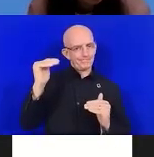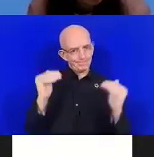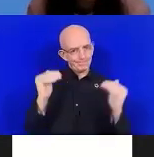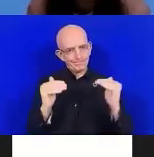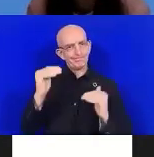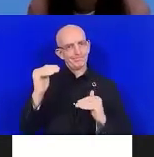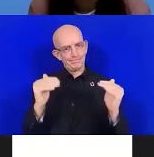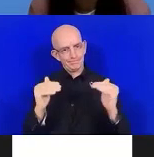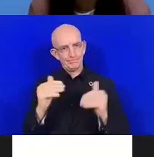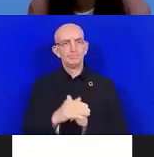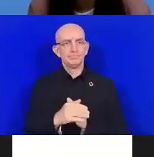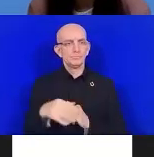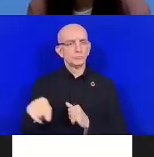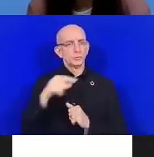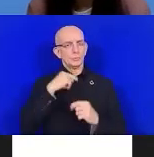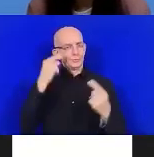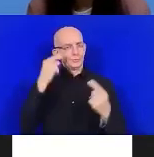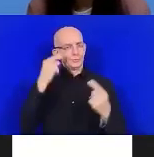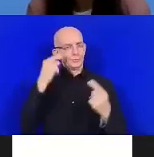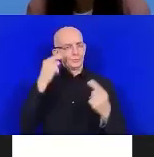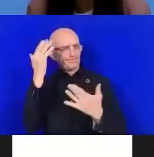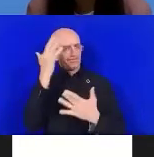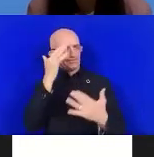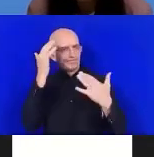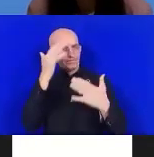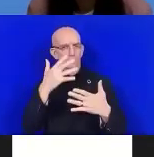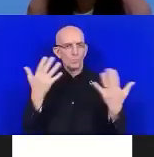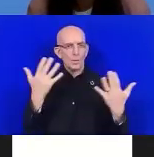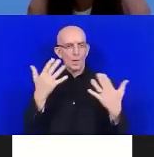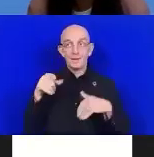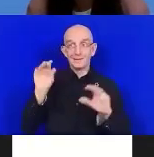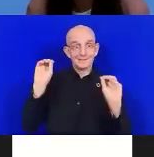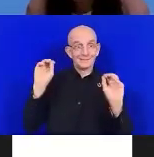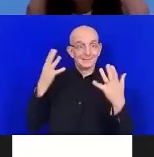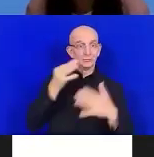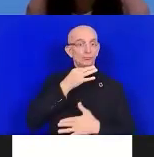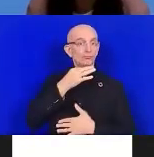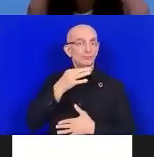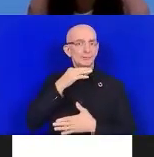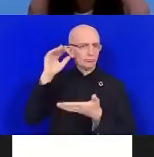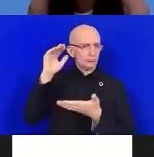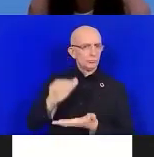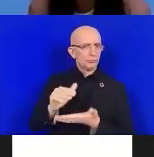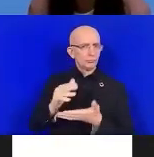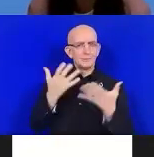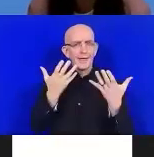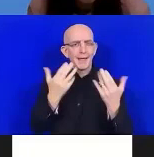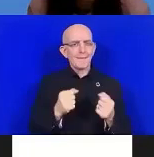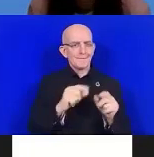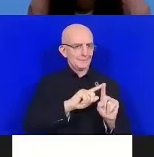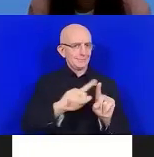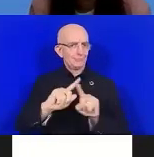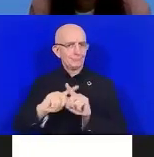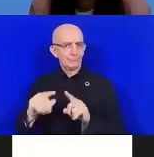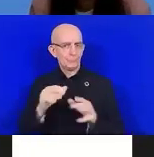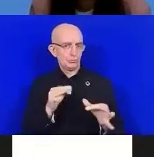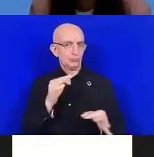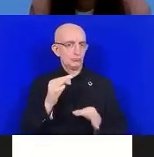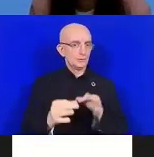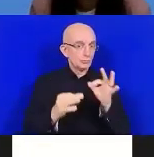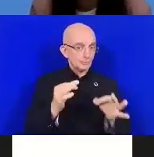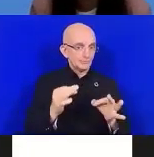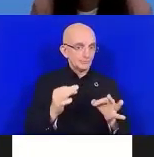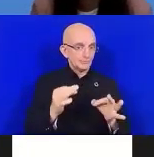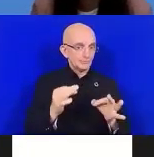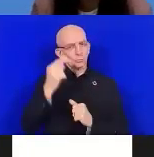réduction des risques de catastrophes, notamment pour ce qui est des personnes en situation de handicap. Merci déjà pour le soutien